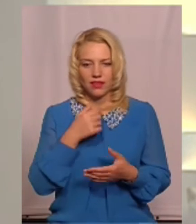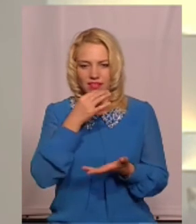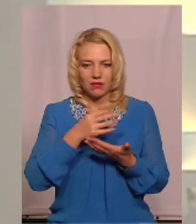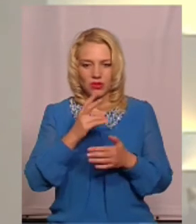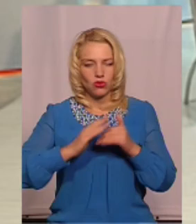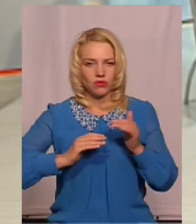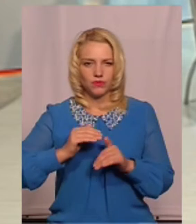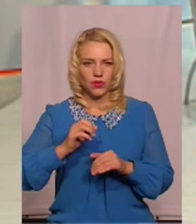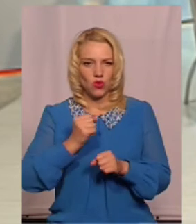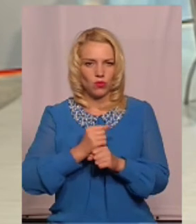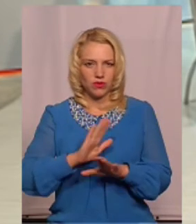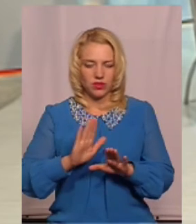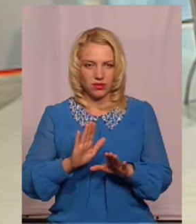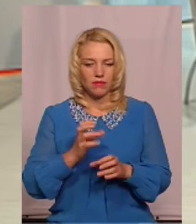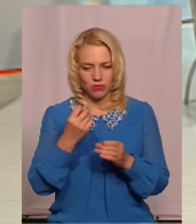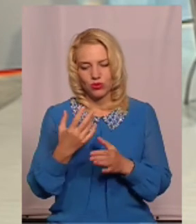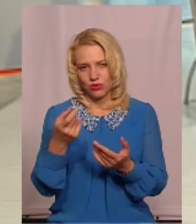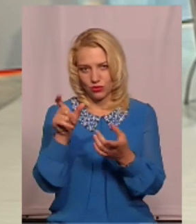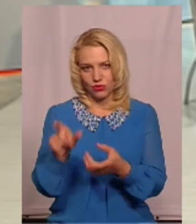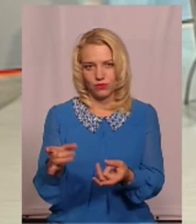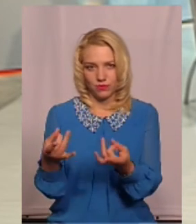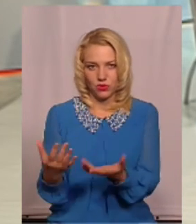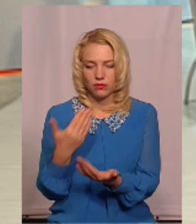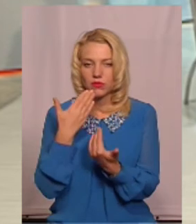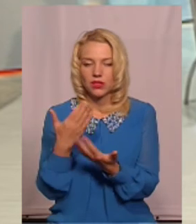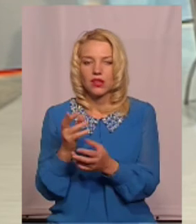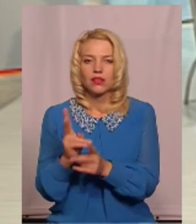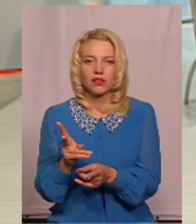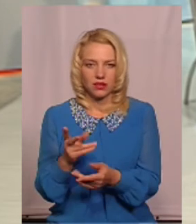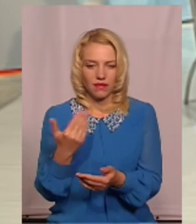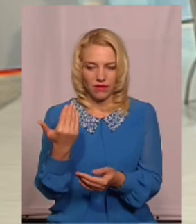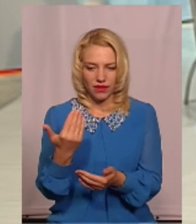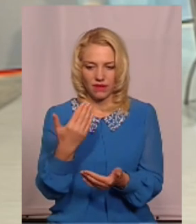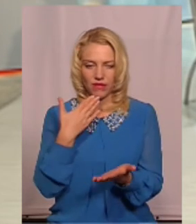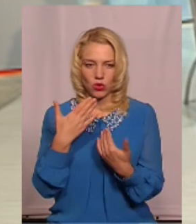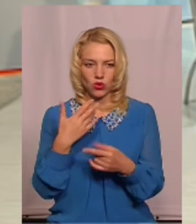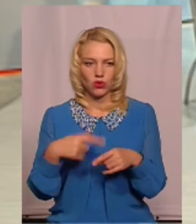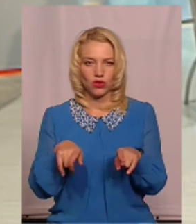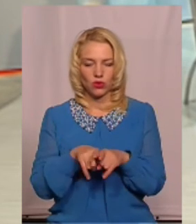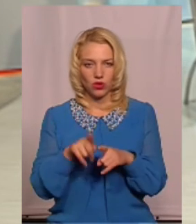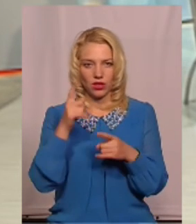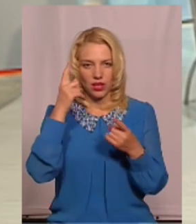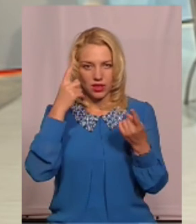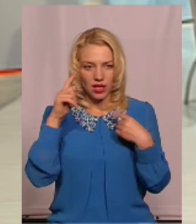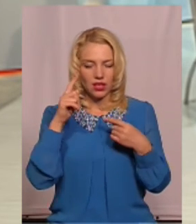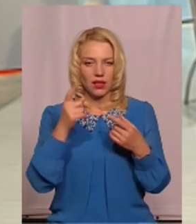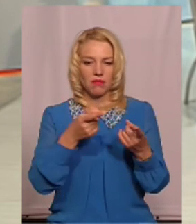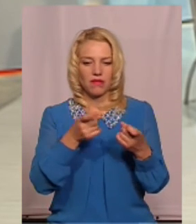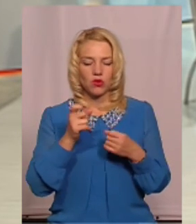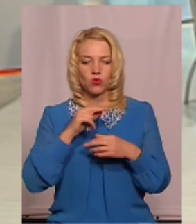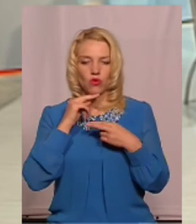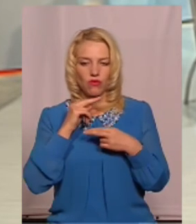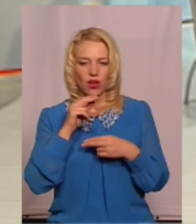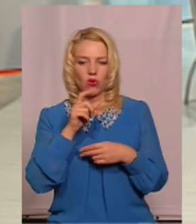Хмельницького. Як ви відноситесь до такого контенту, взагалі до такої ідеї, привернути увагу